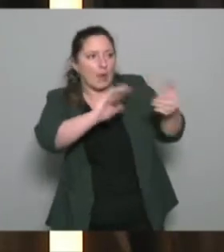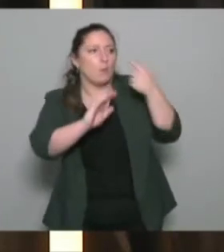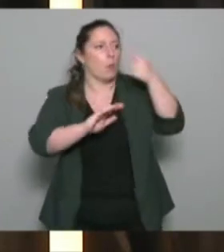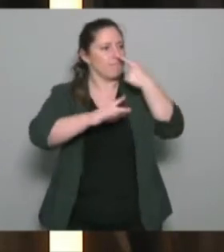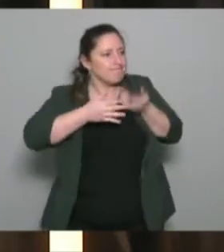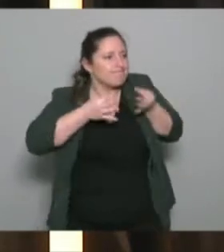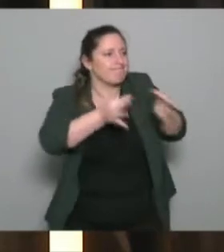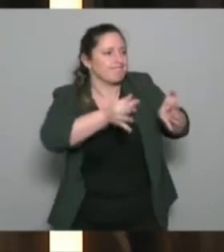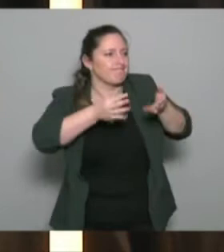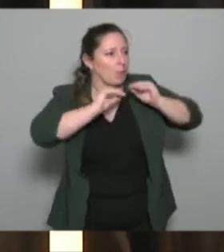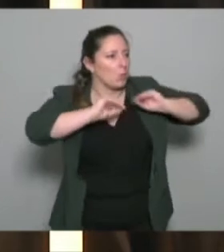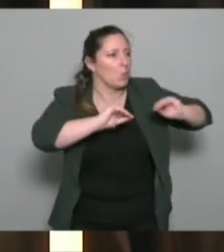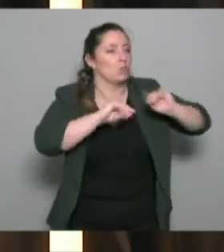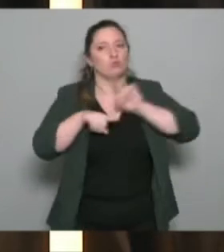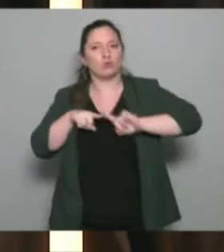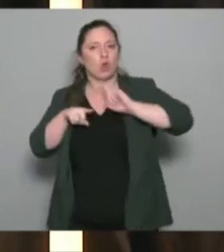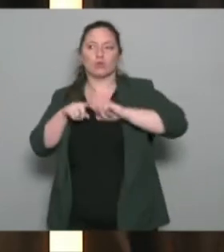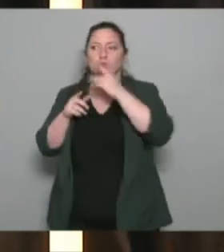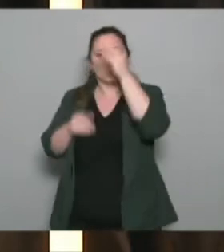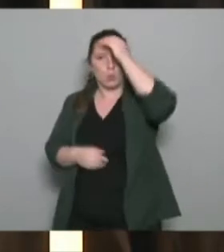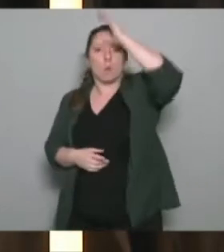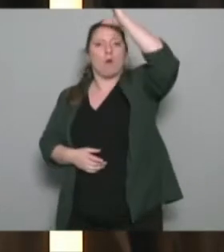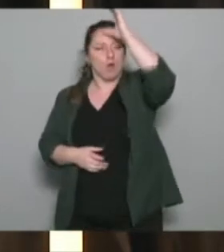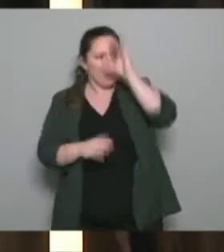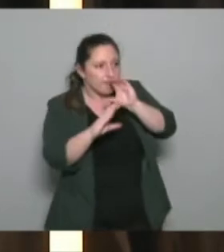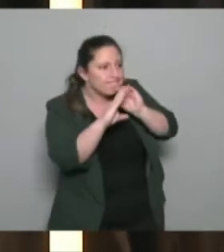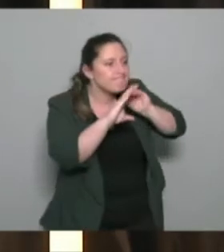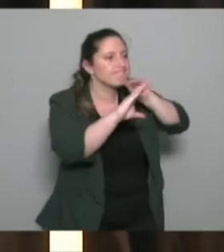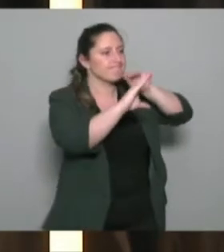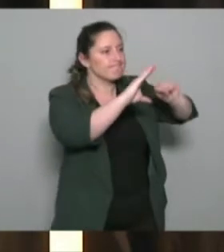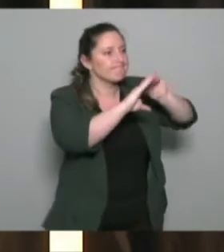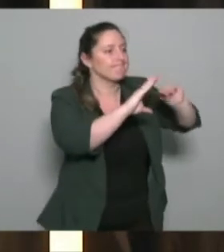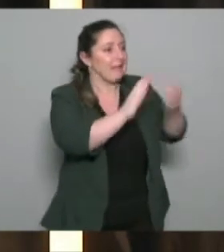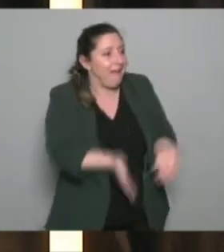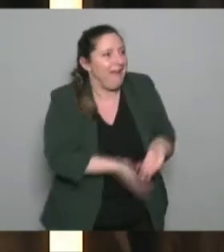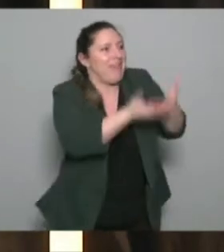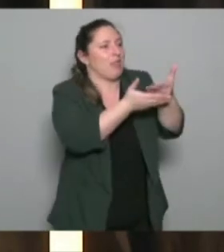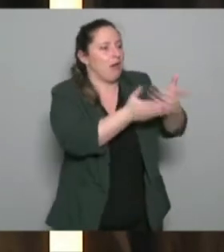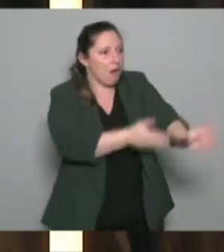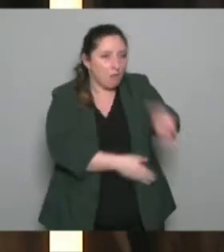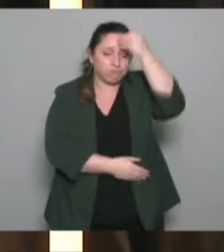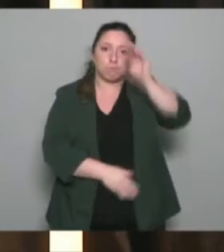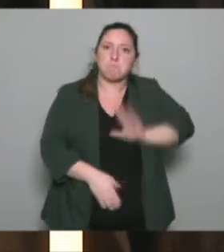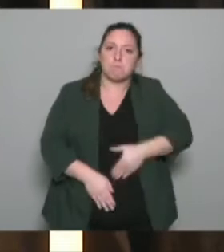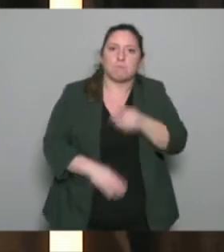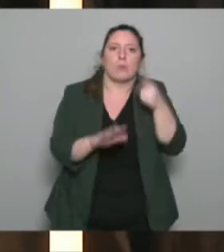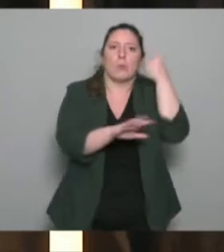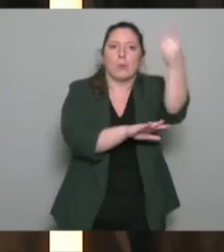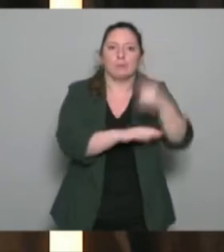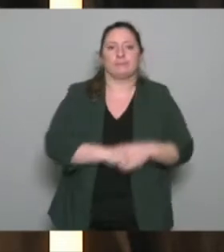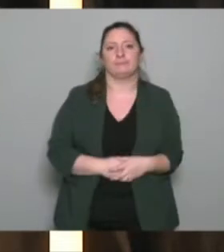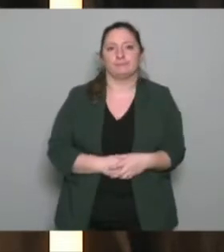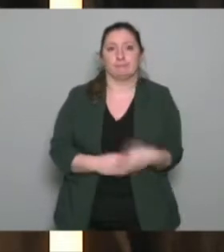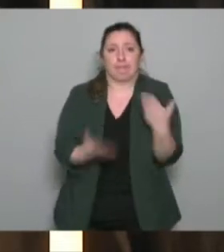faire passer ce jour-là, c'est bien la continuité qu'il y aura derrière. Et la mesure de l'action santé,